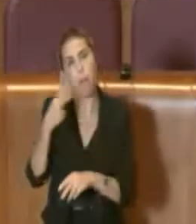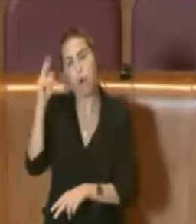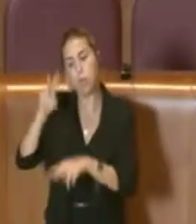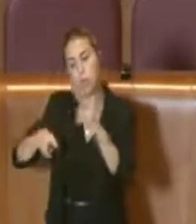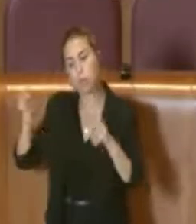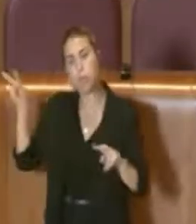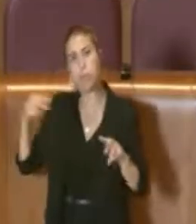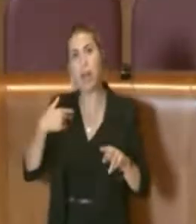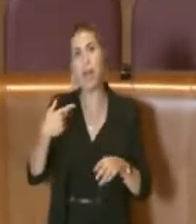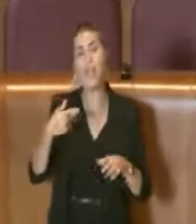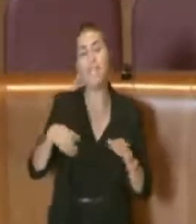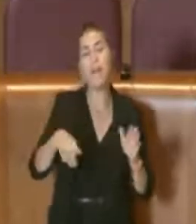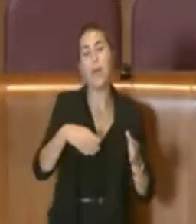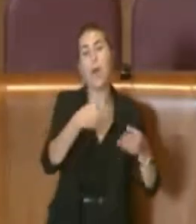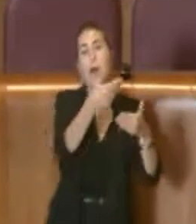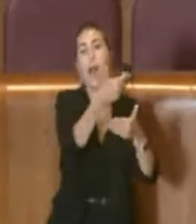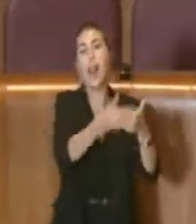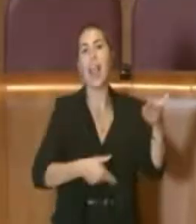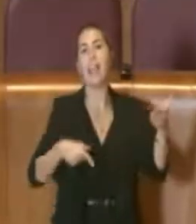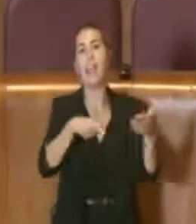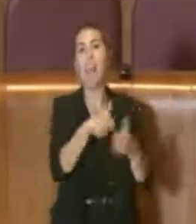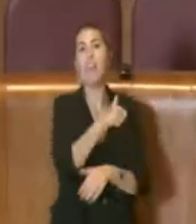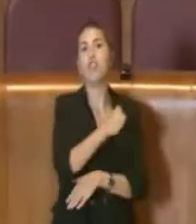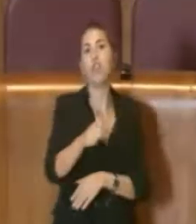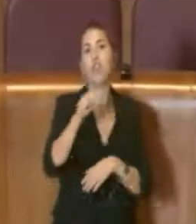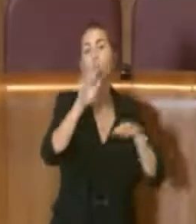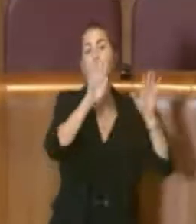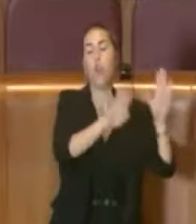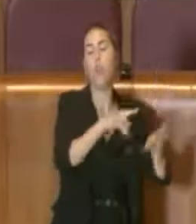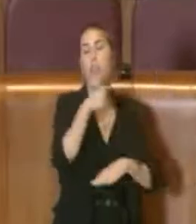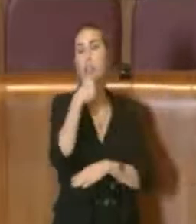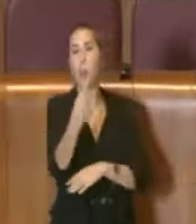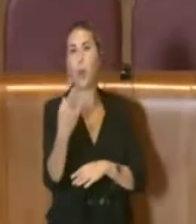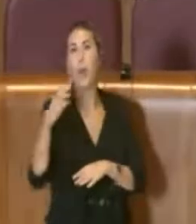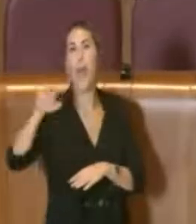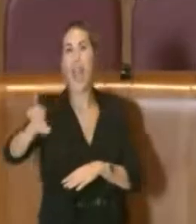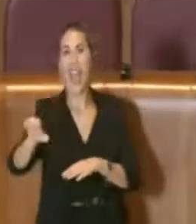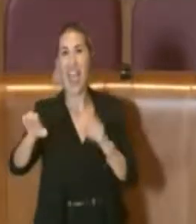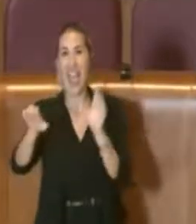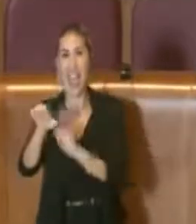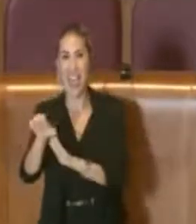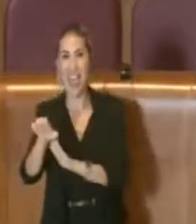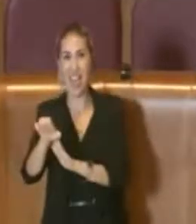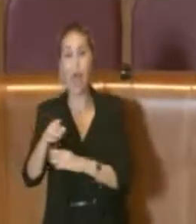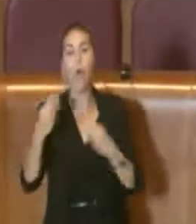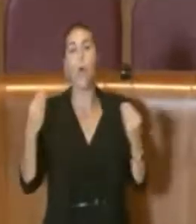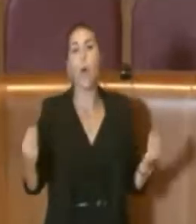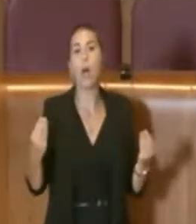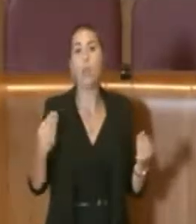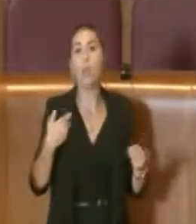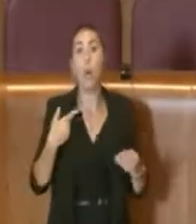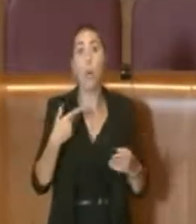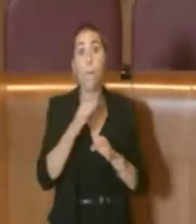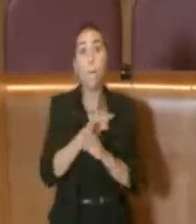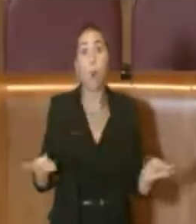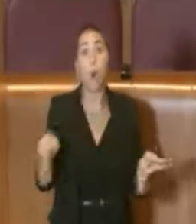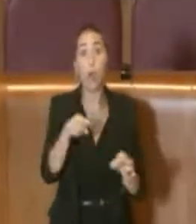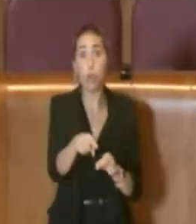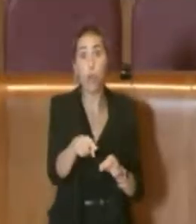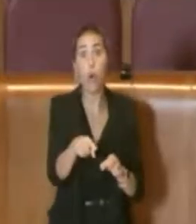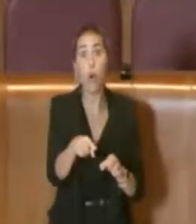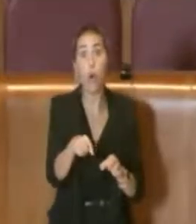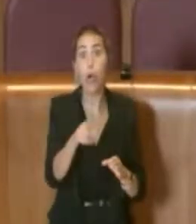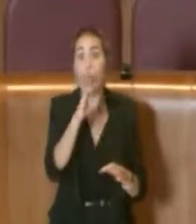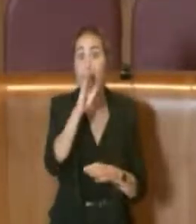famosa lettera E dell'articolo 191 del Tuel, quindi quando ancora non sono sentenze esecutive, sarebbe molto